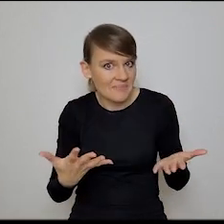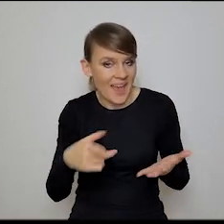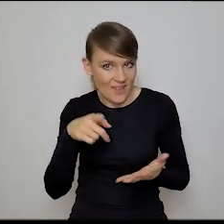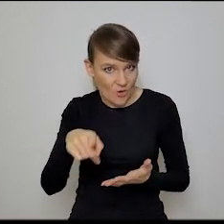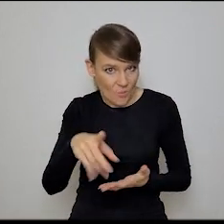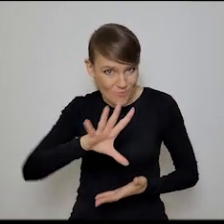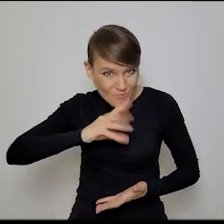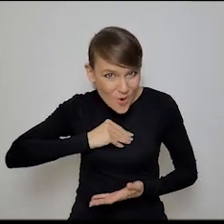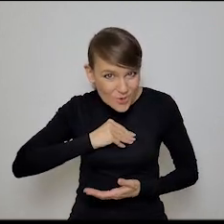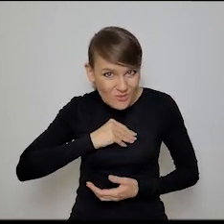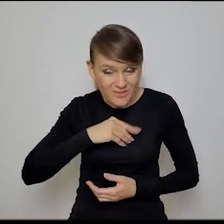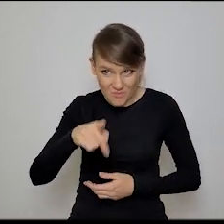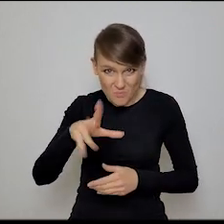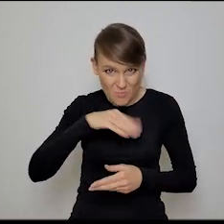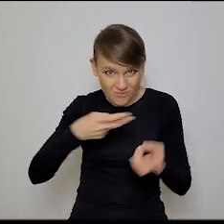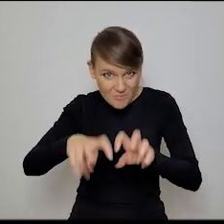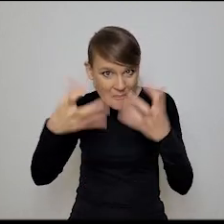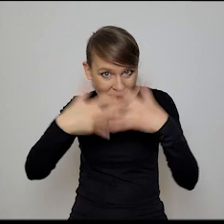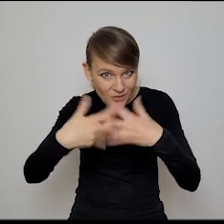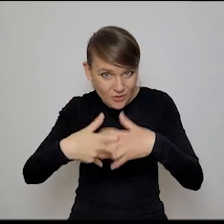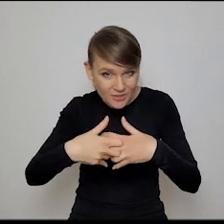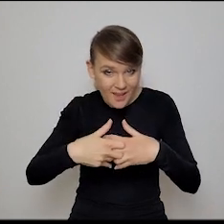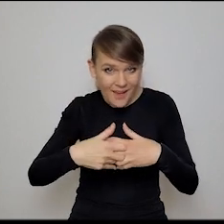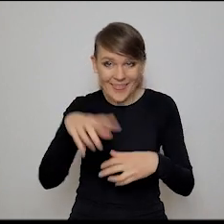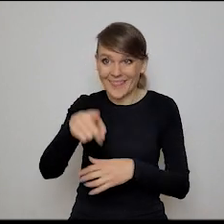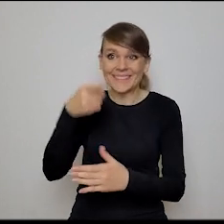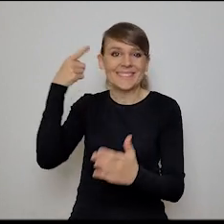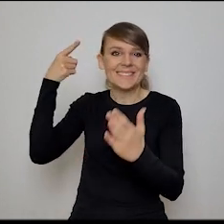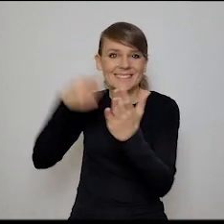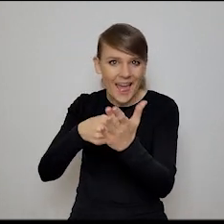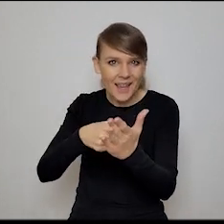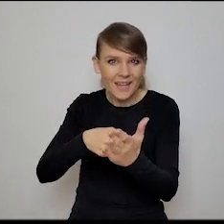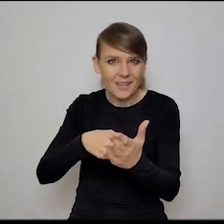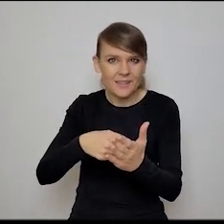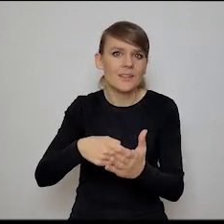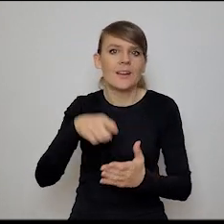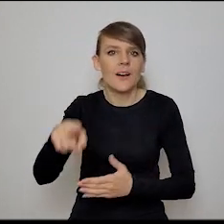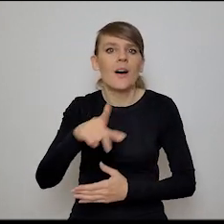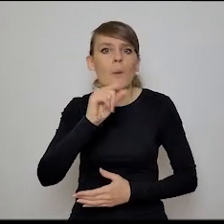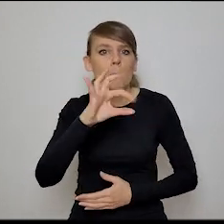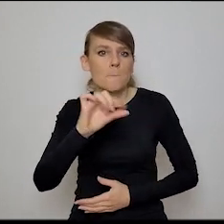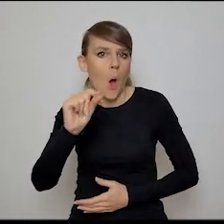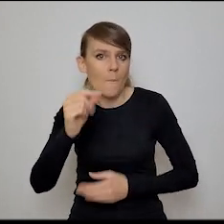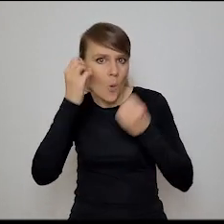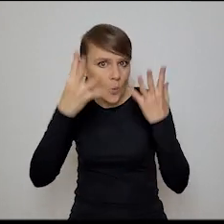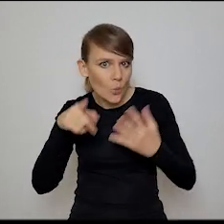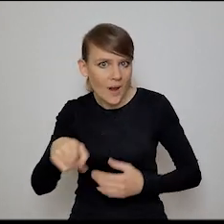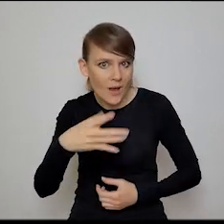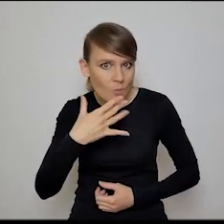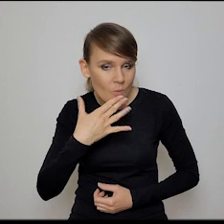Czy to jest ten cel, o którym mówi popkultura i o którym